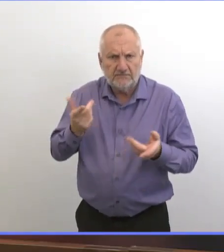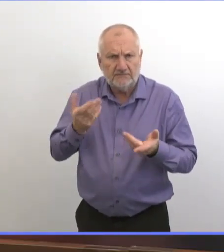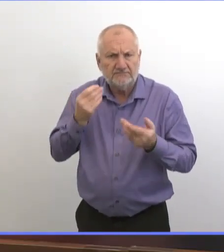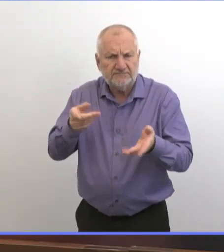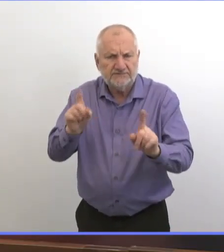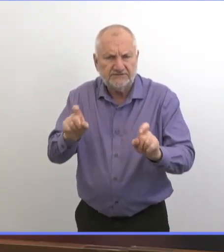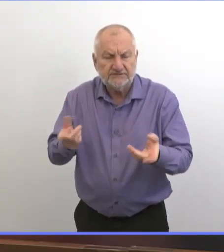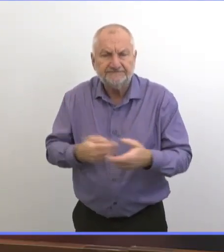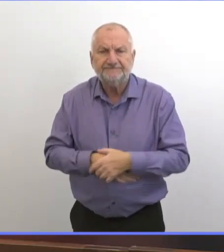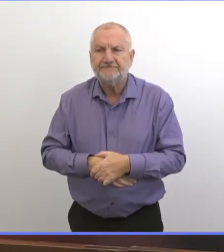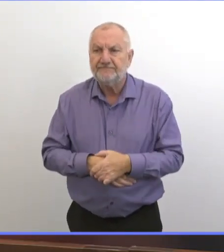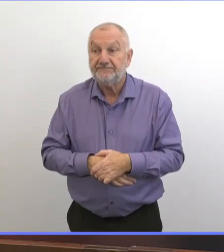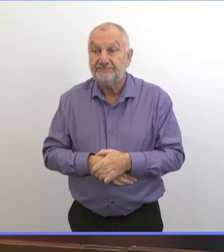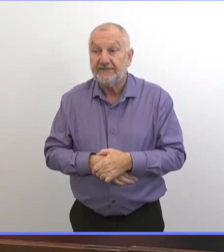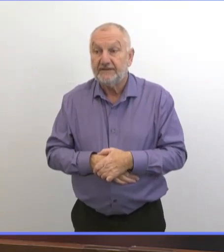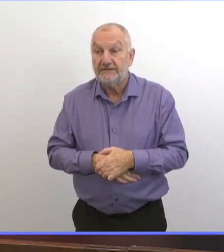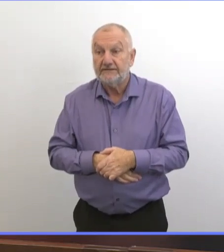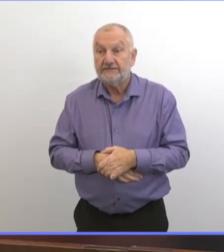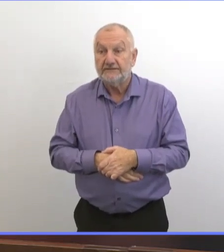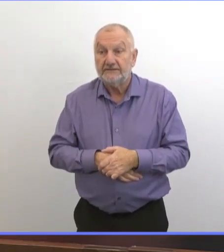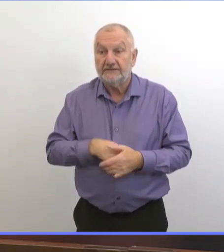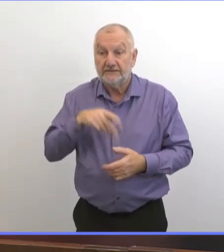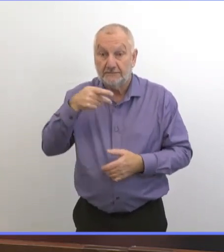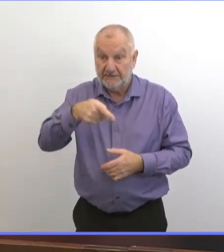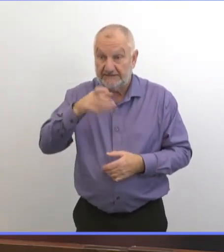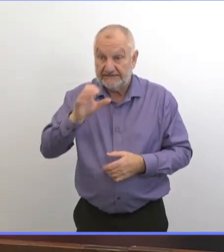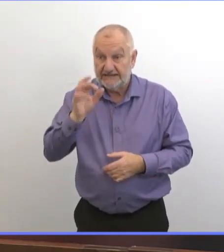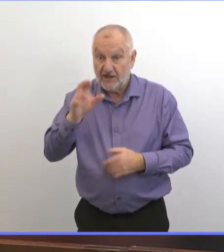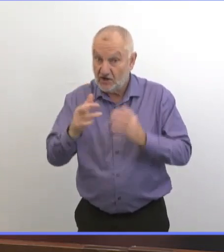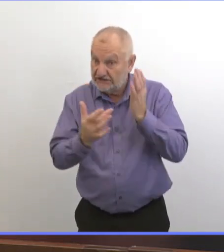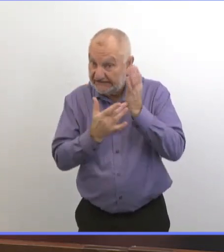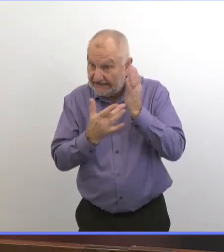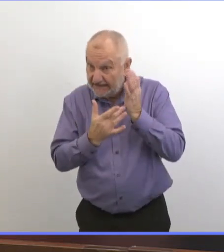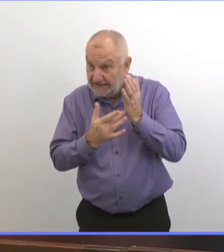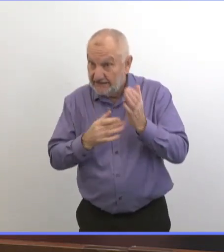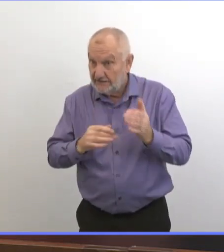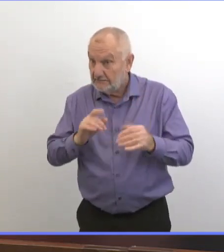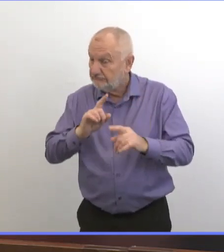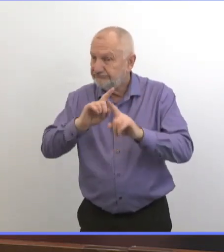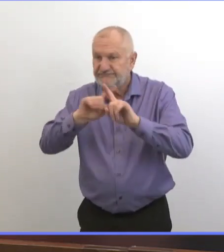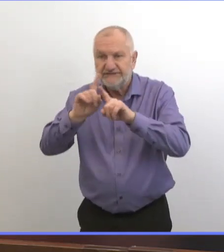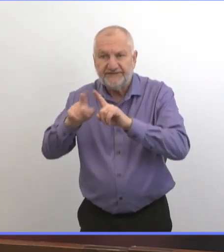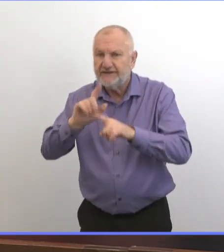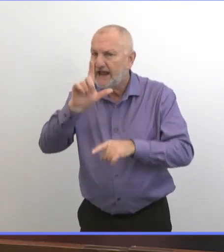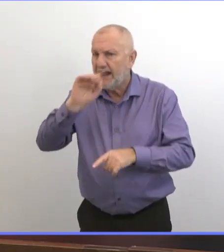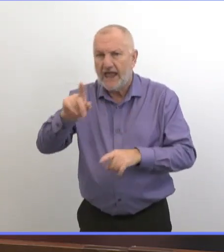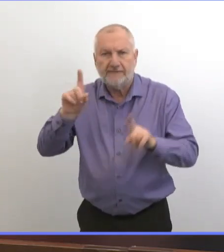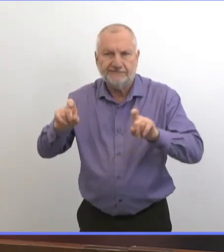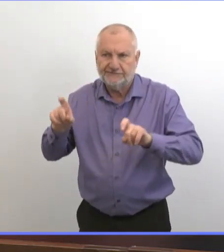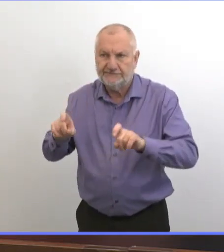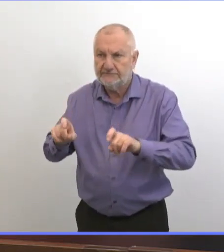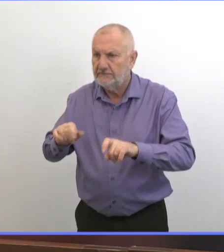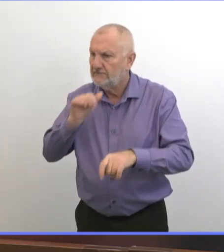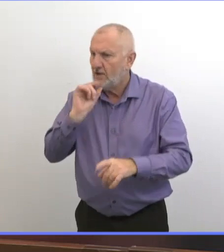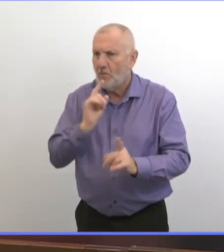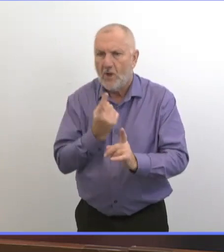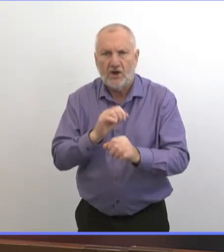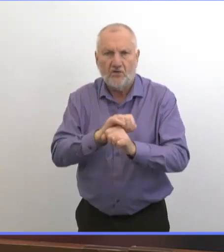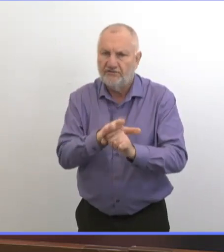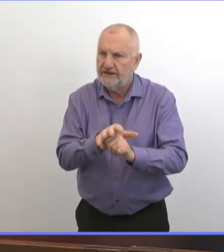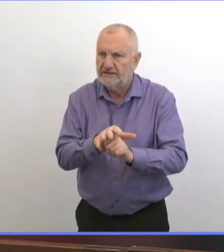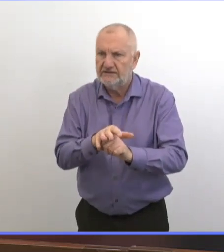technologie PCR, c'est utilisé dans plusieurs tests de laboratoire. n pas unique à la COVID. Ça fait des